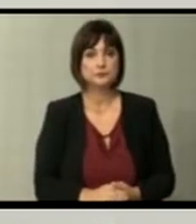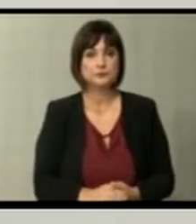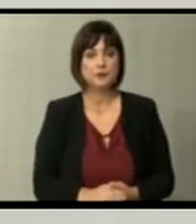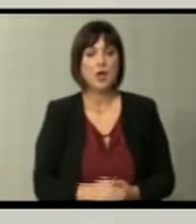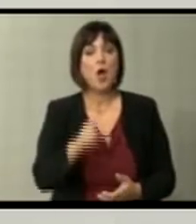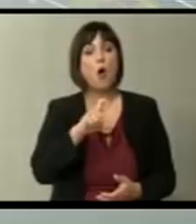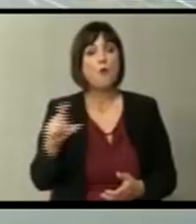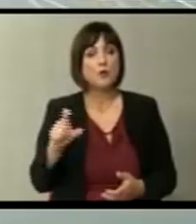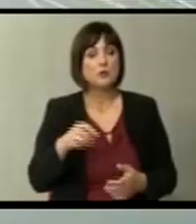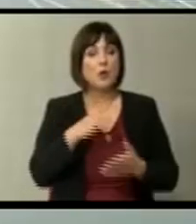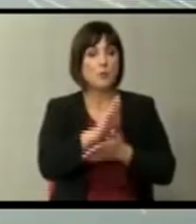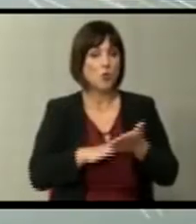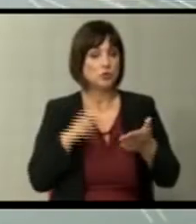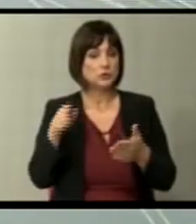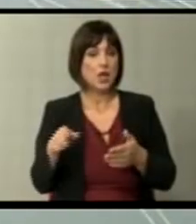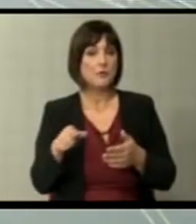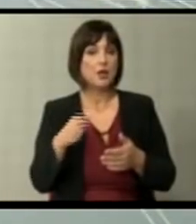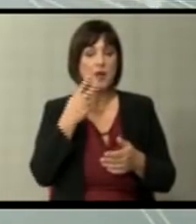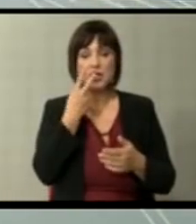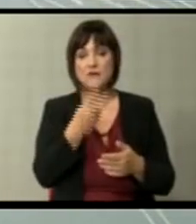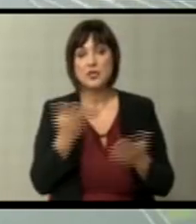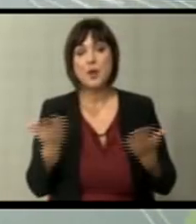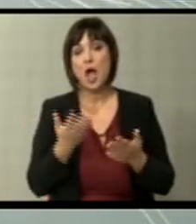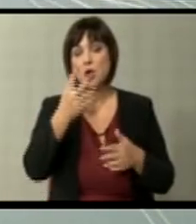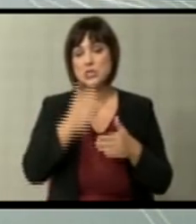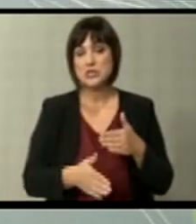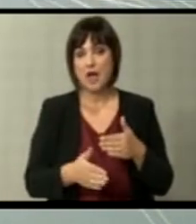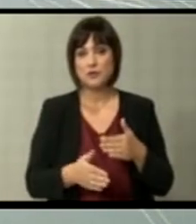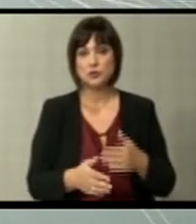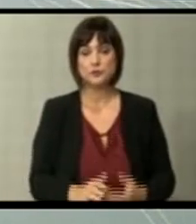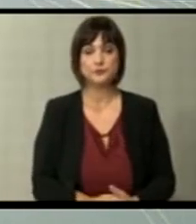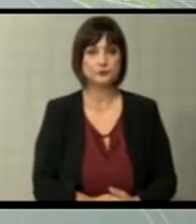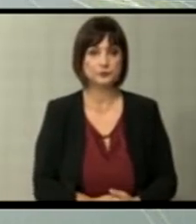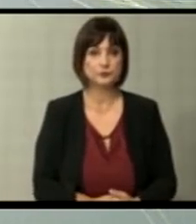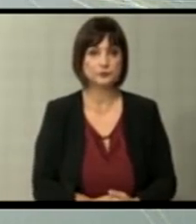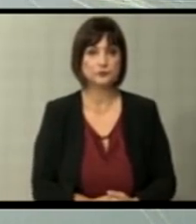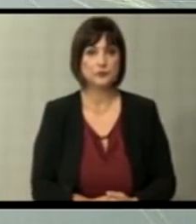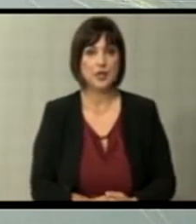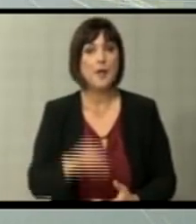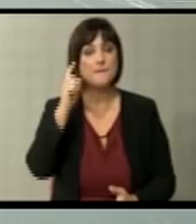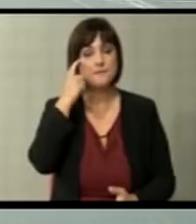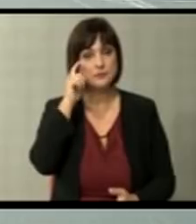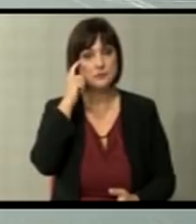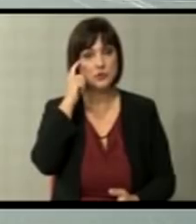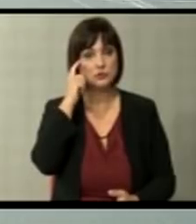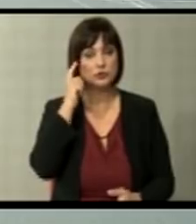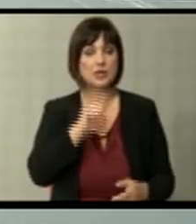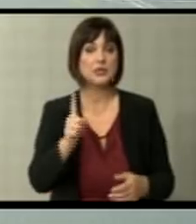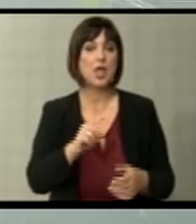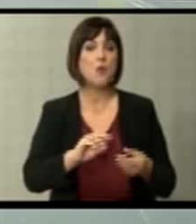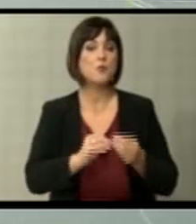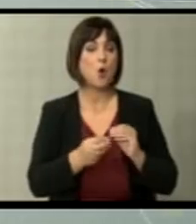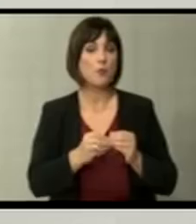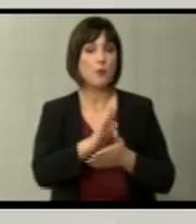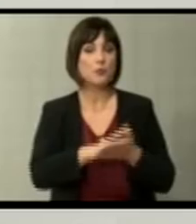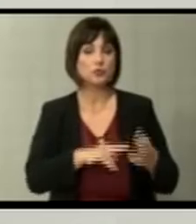Обвинителство поведе постапка тамо, па ќе видиме како ќе заврши. Ми се чини дека, значи не е проблемот